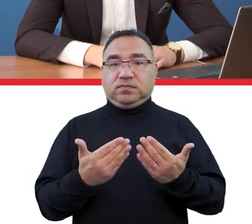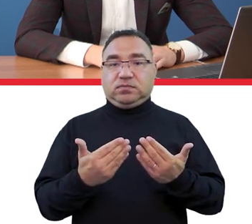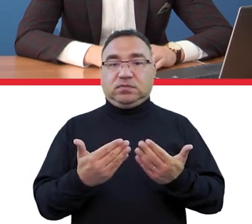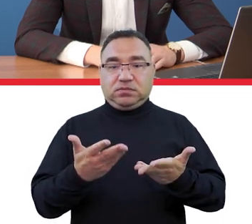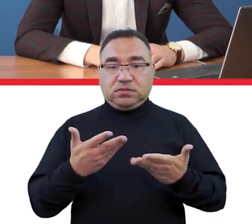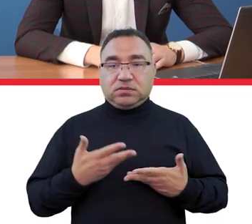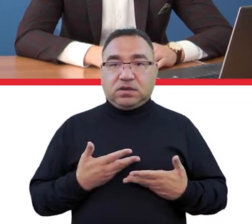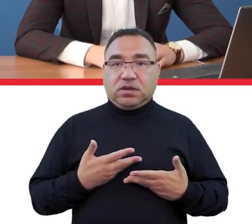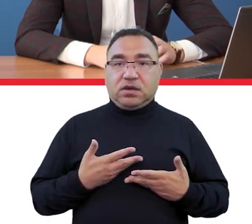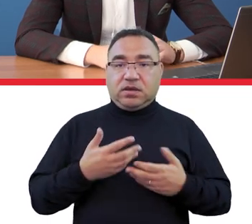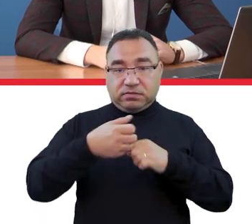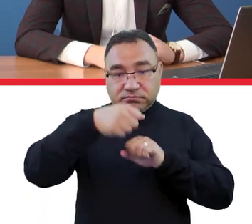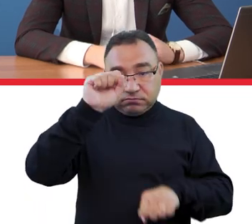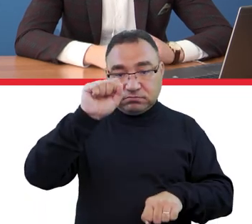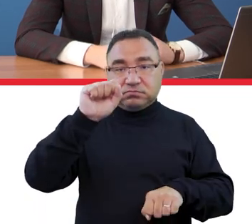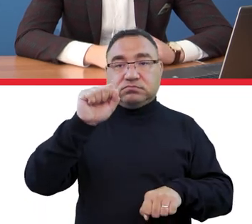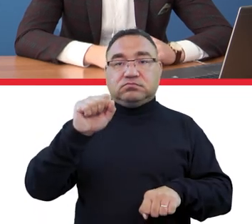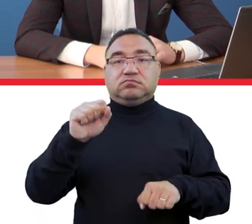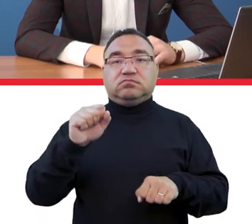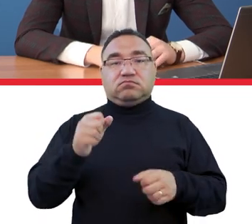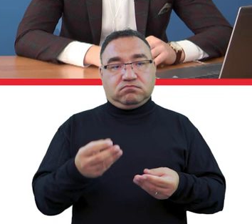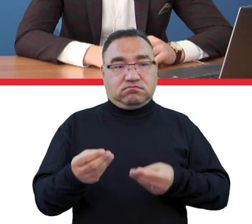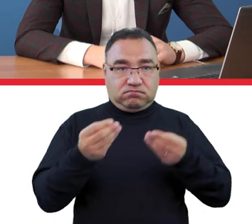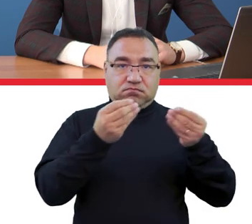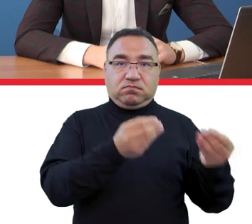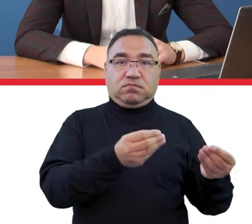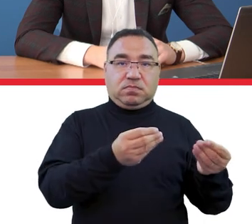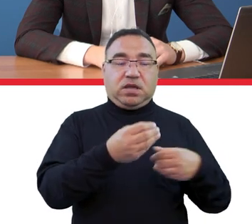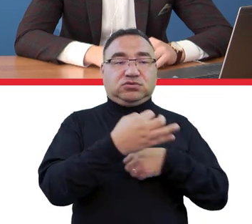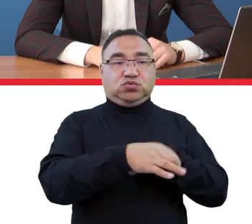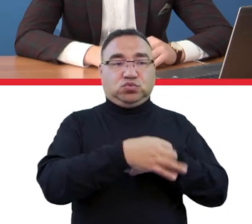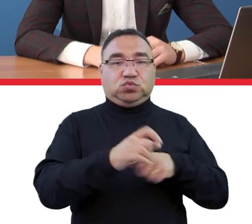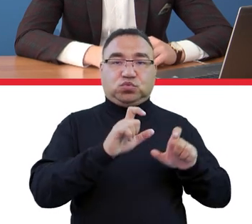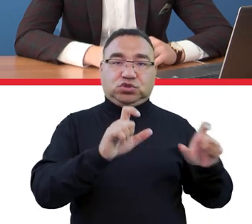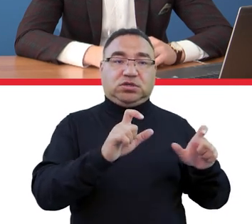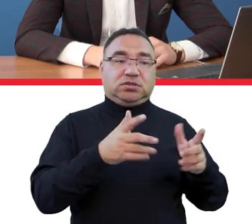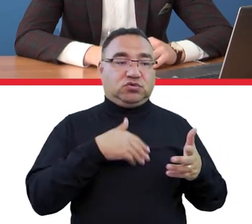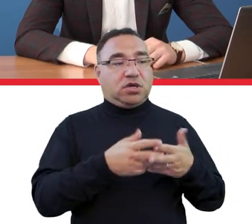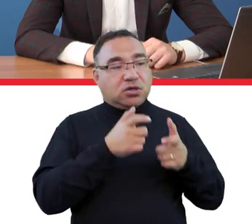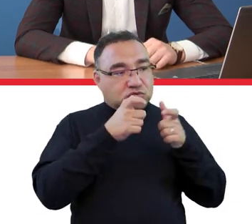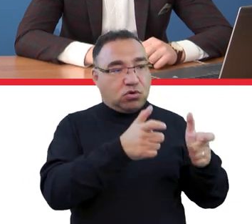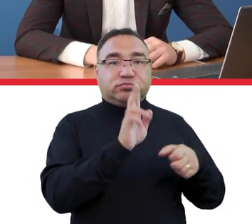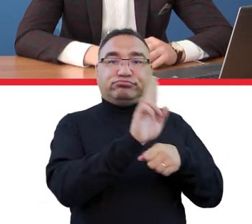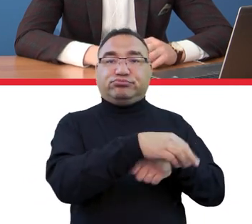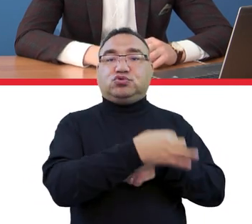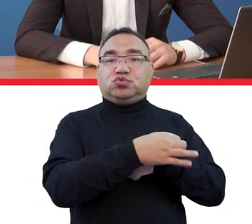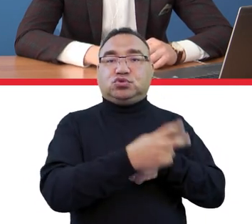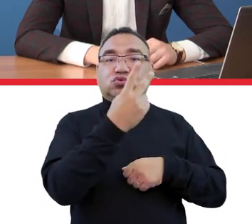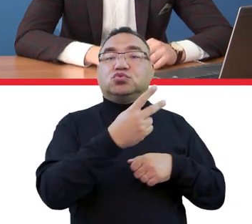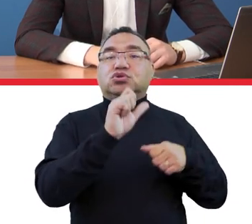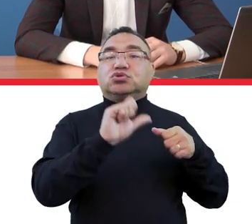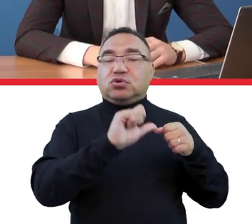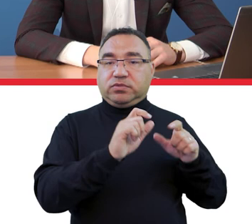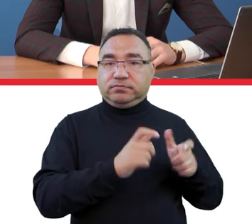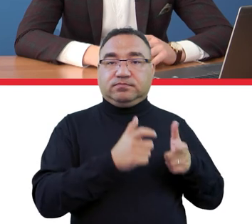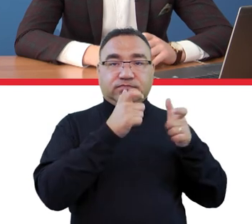wydania dyplomu należy przedłożyć ten dyplom w uczelni tam gdzie nastąpiło przyjęcie na studia drugiego stopnia